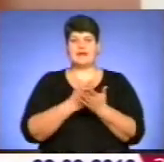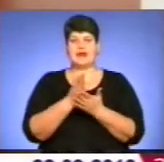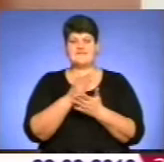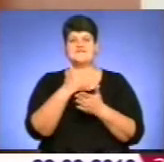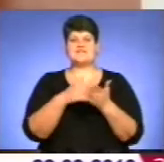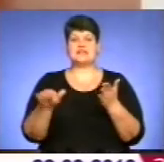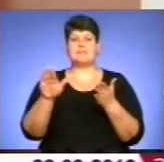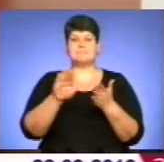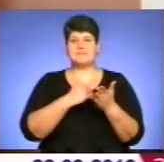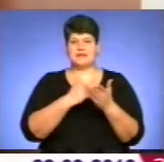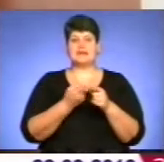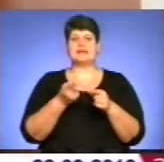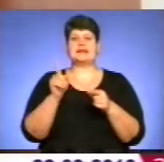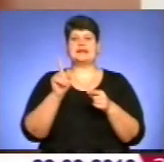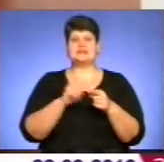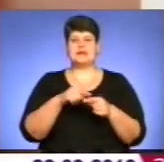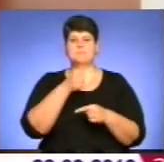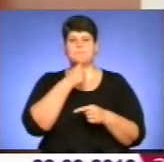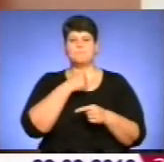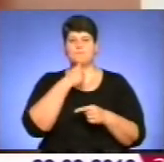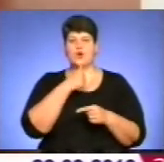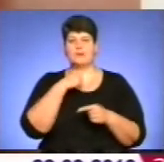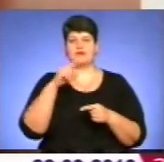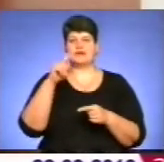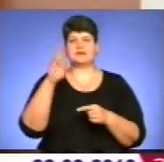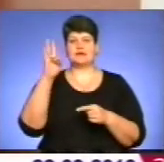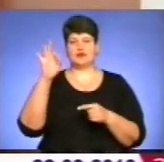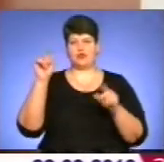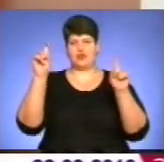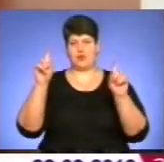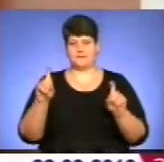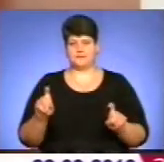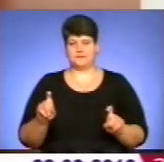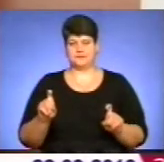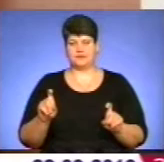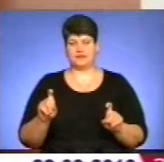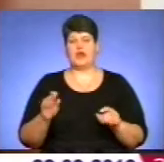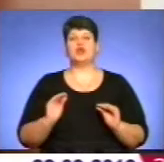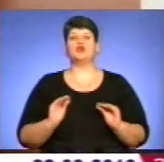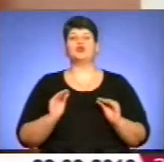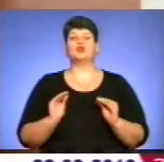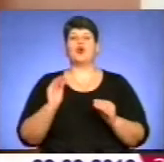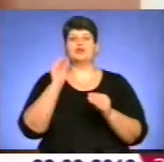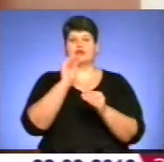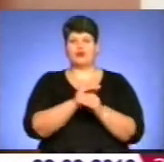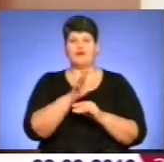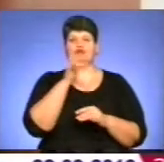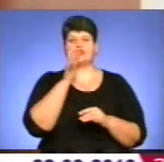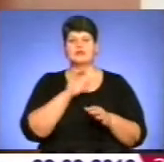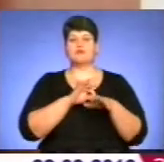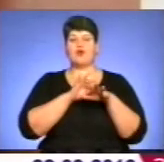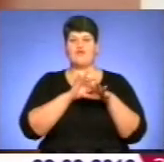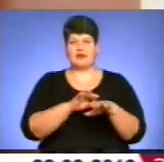відмінені ці пробні зовнішні незалежні тестування. Додатково про час проведення ми повідомимо